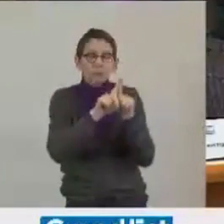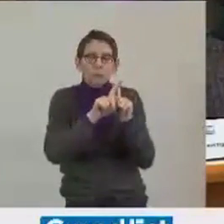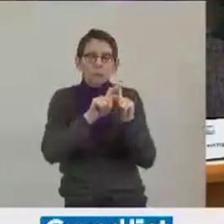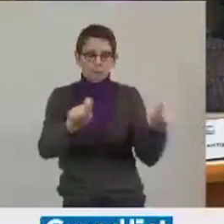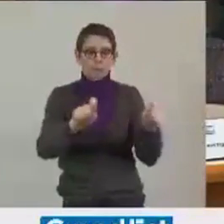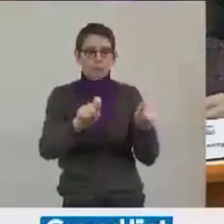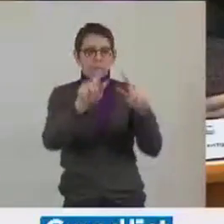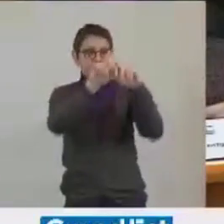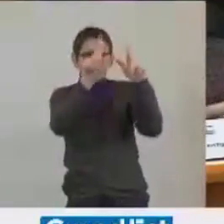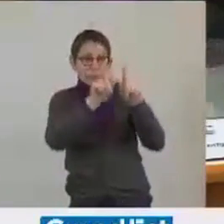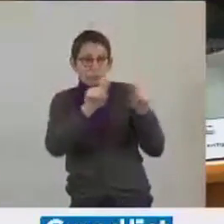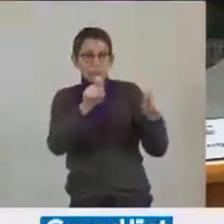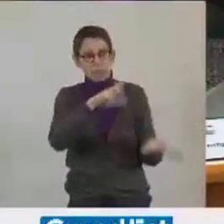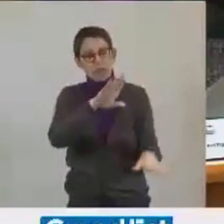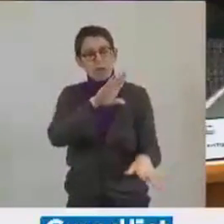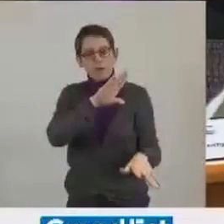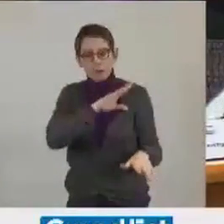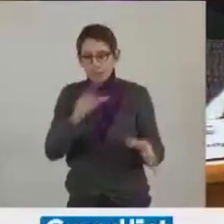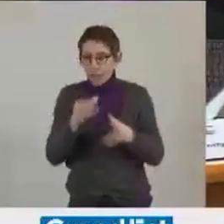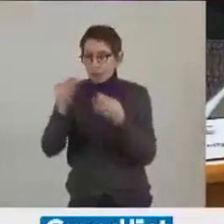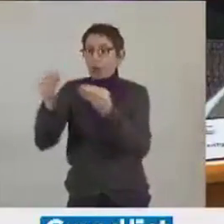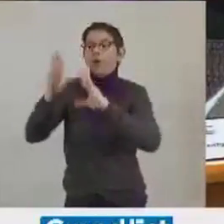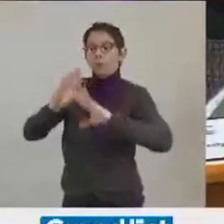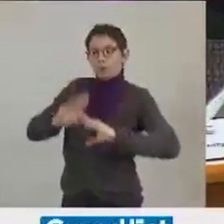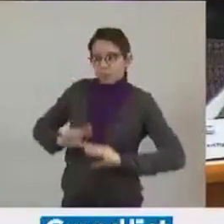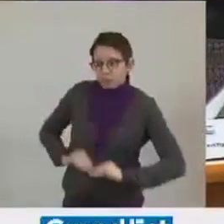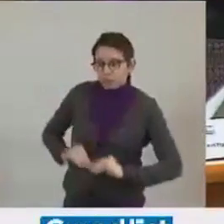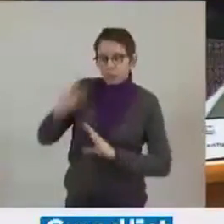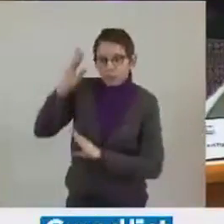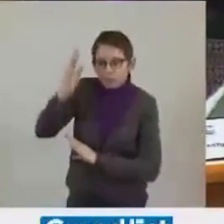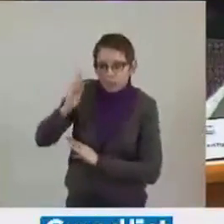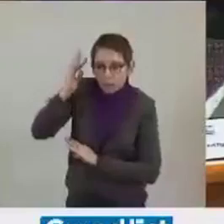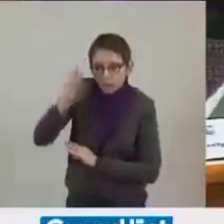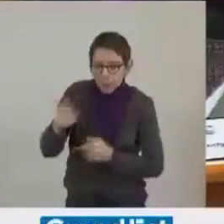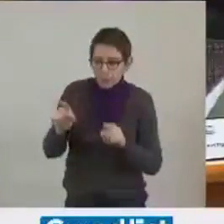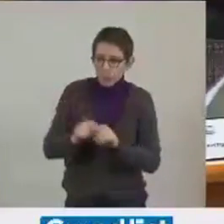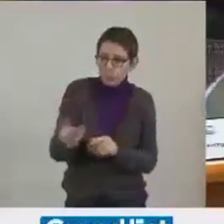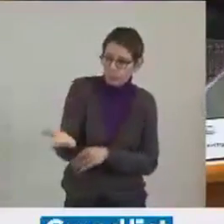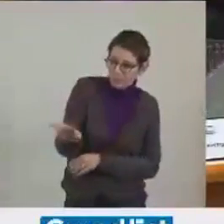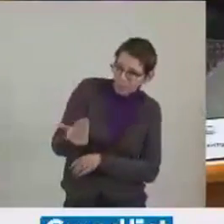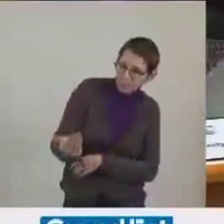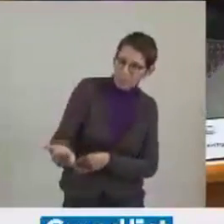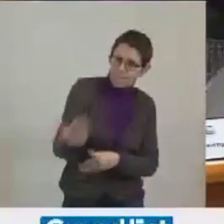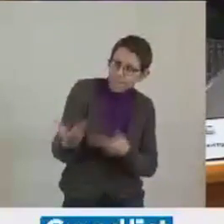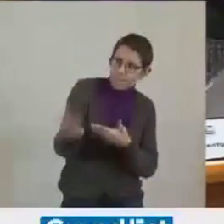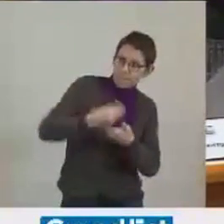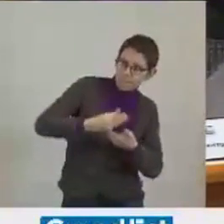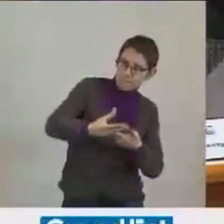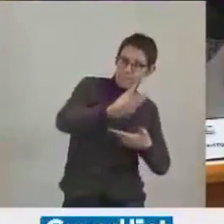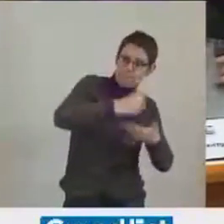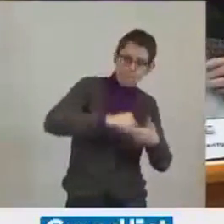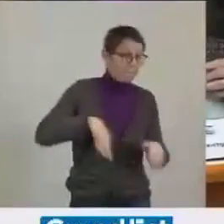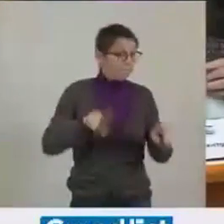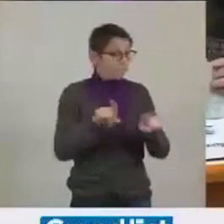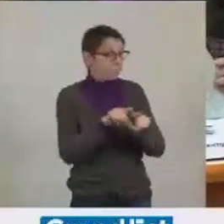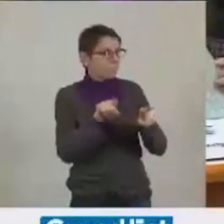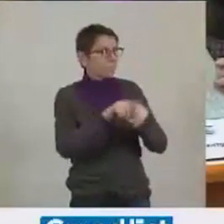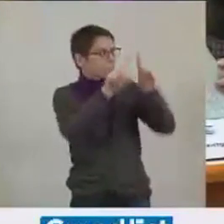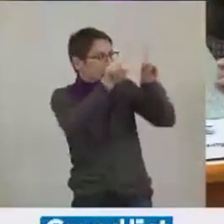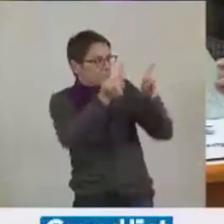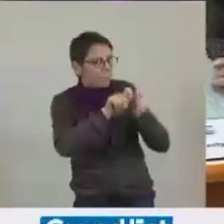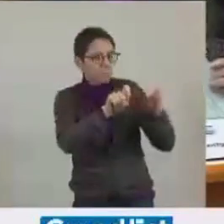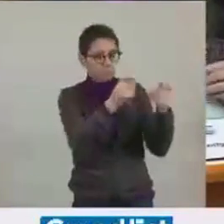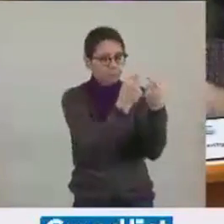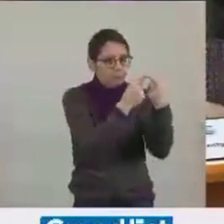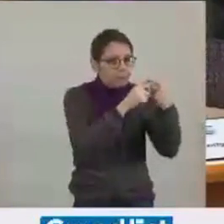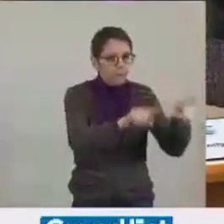rassurant les inquiets, en entraînant les plus sceptiques, en respectant les différences. Et nous avons posé la région